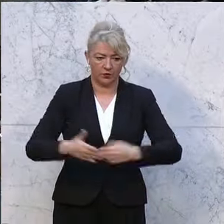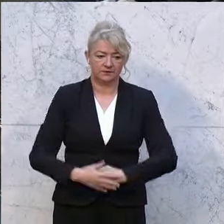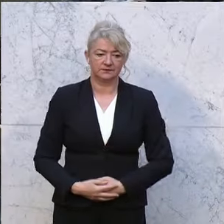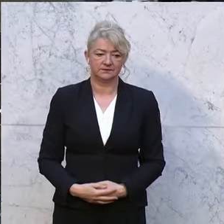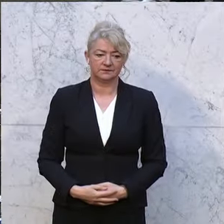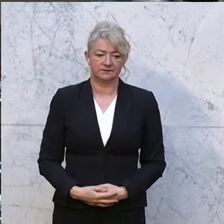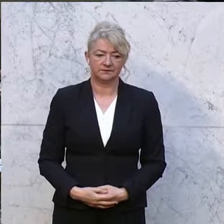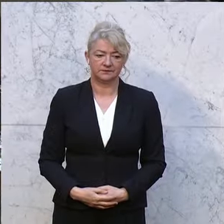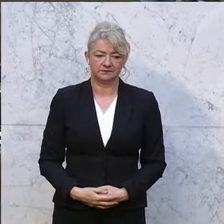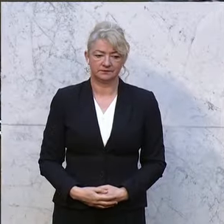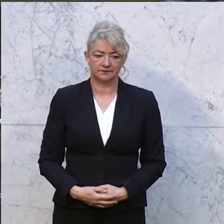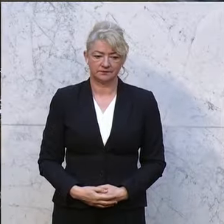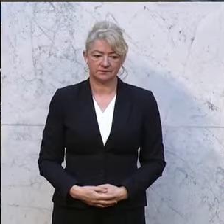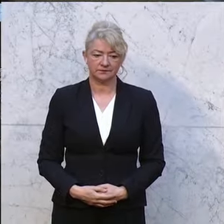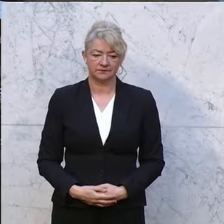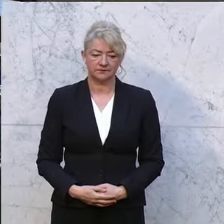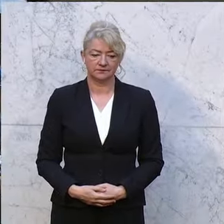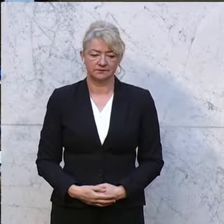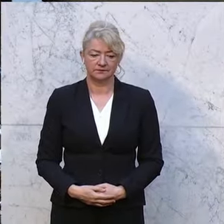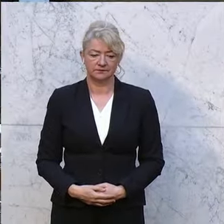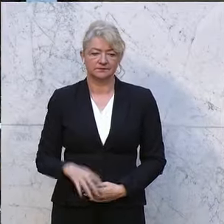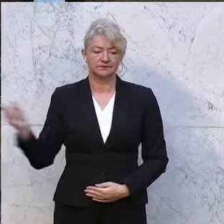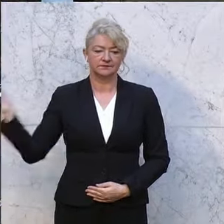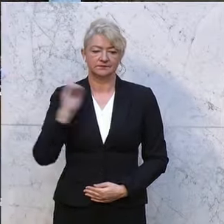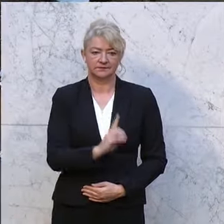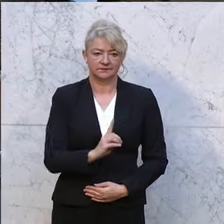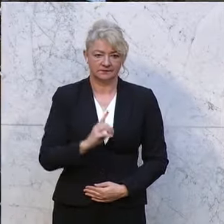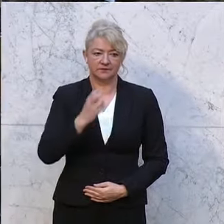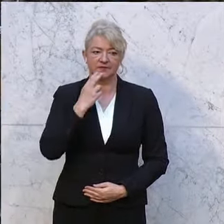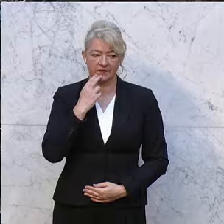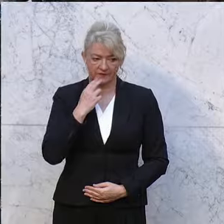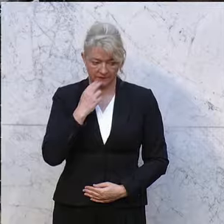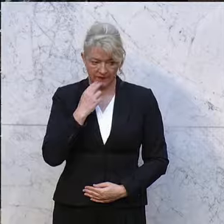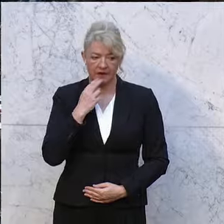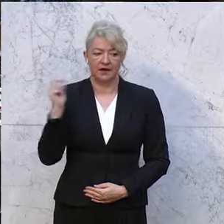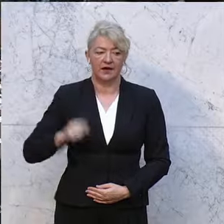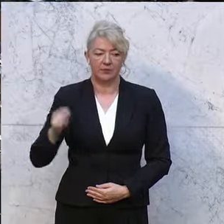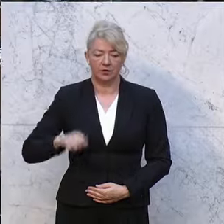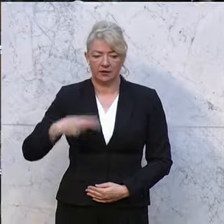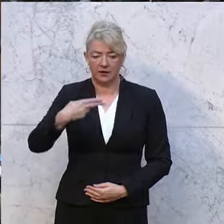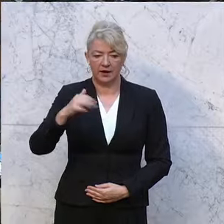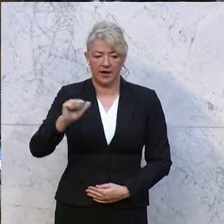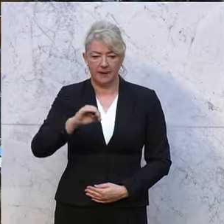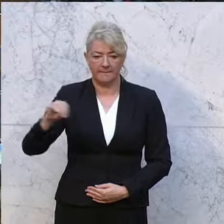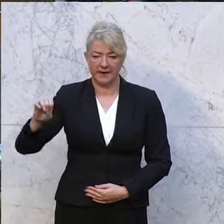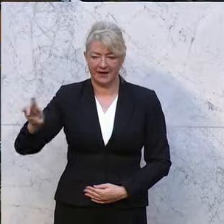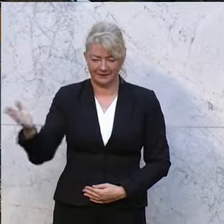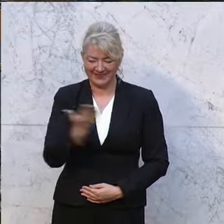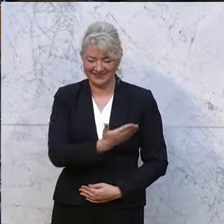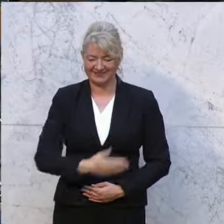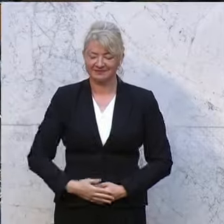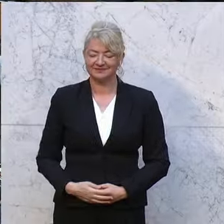Tatsächlich hat es Hitze schon in früheren Jahrhunderten gegeben. Der Neu-Siedler-See war in den 1860er Jahren mehrere Jahre